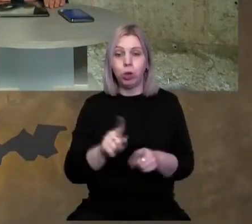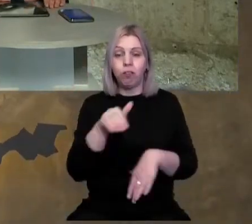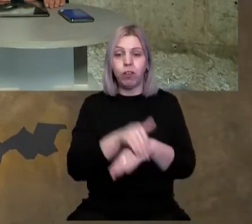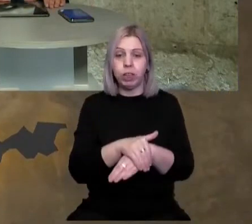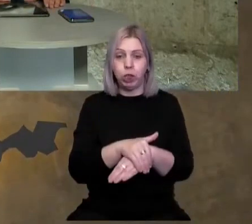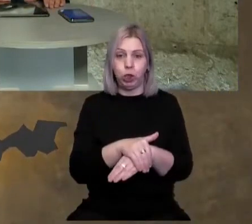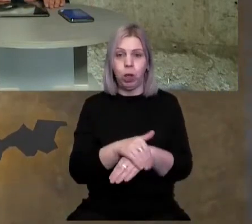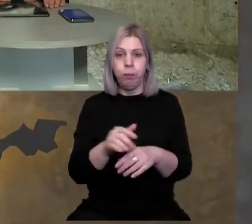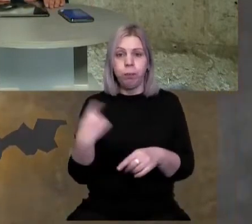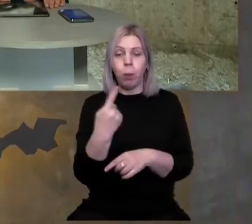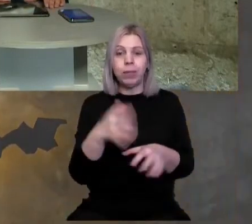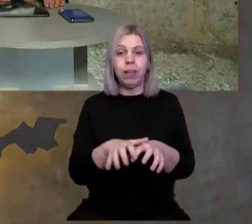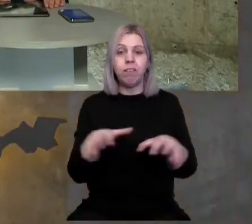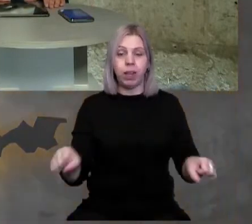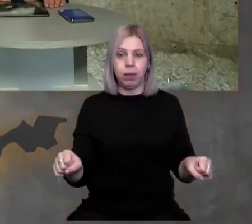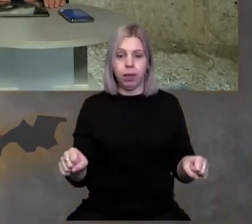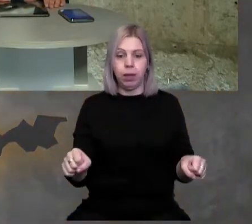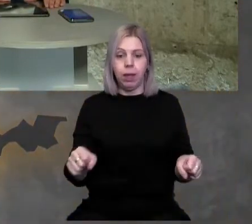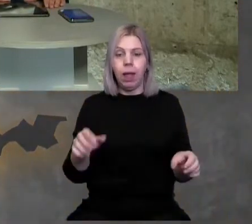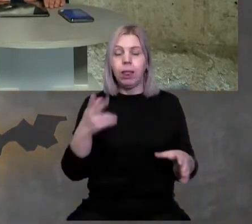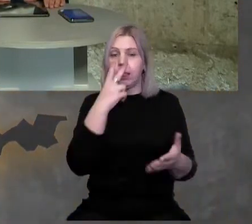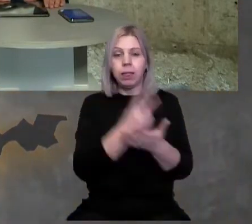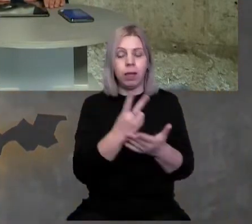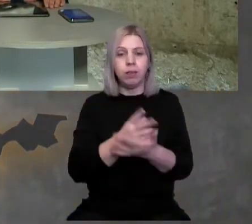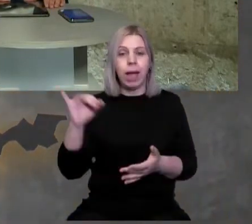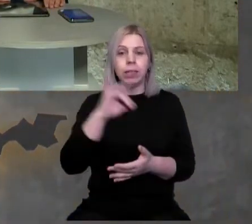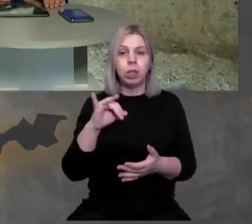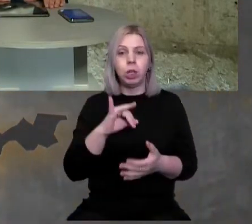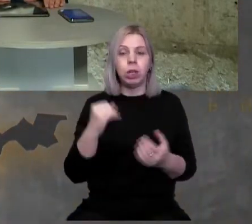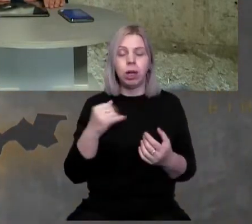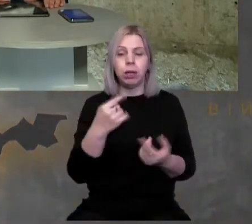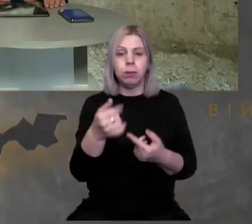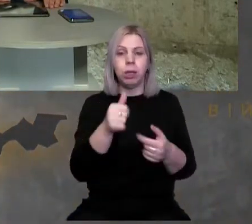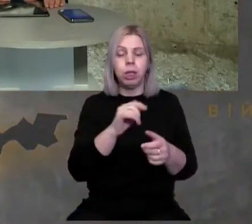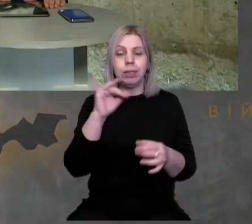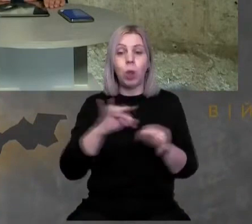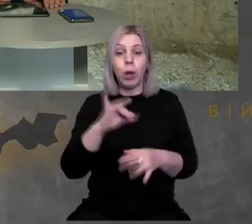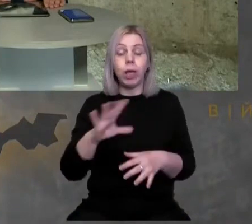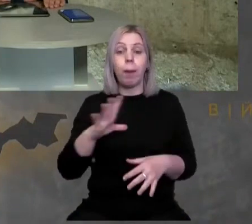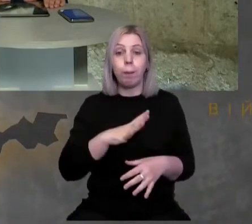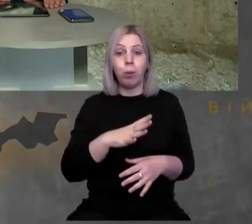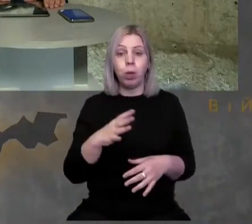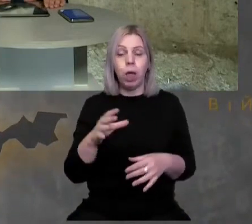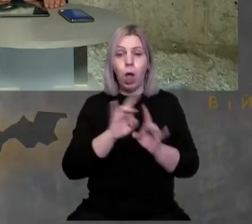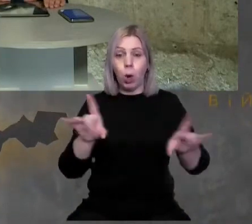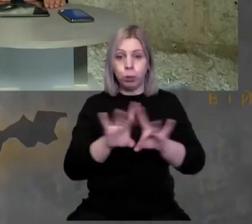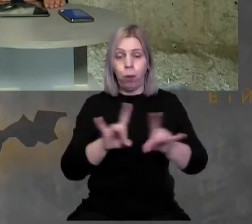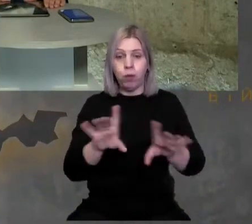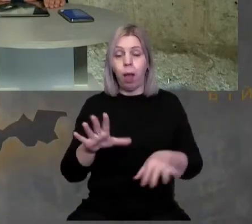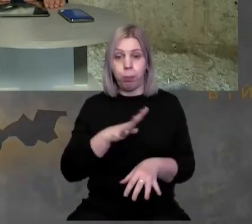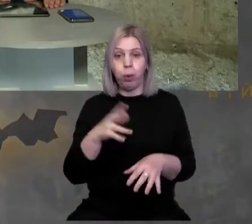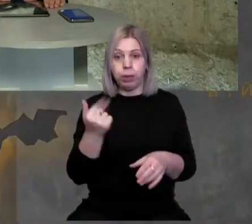фактично, обласна влада не зважала на історичну експертизу. Тобто, історики, ми розповідали